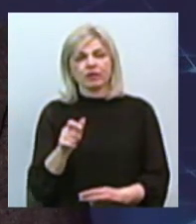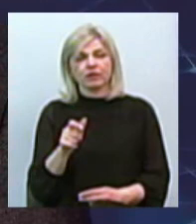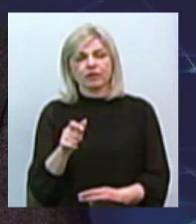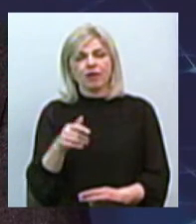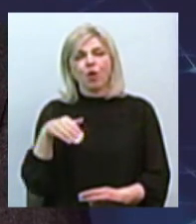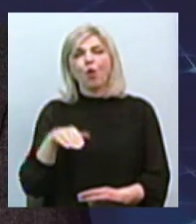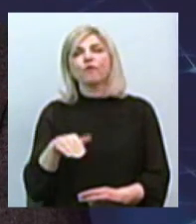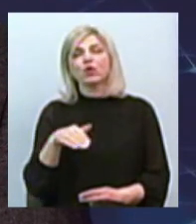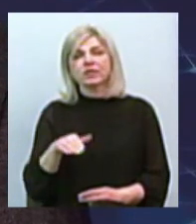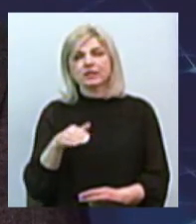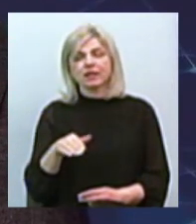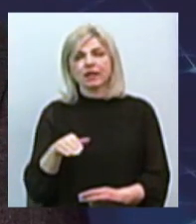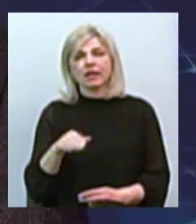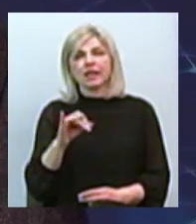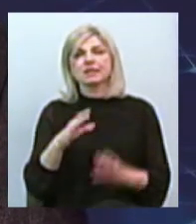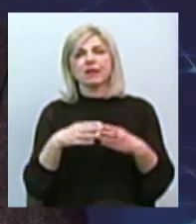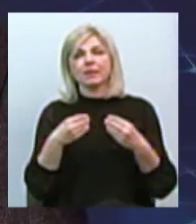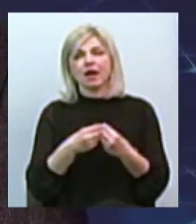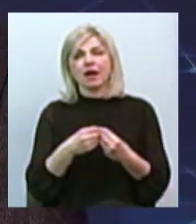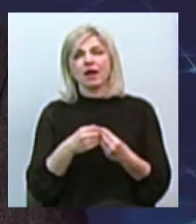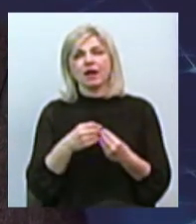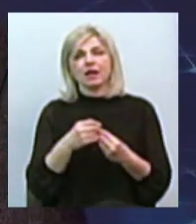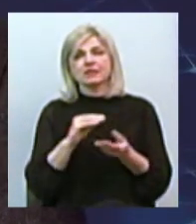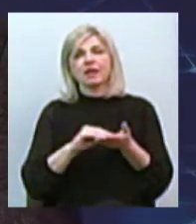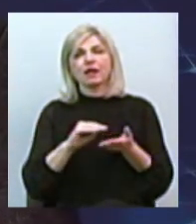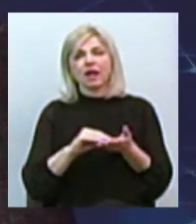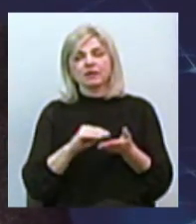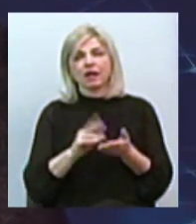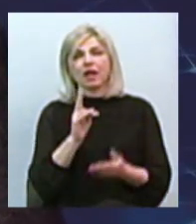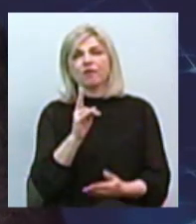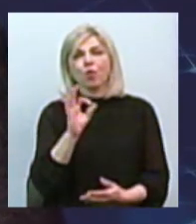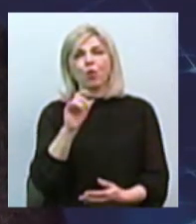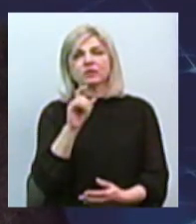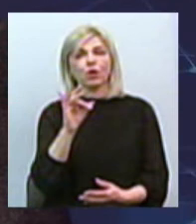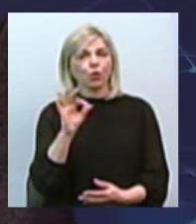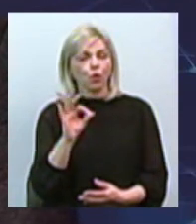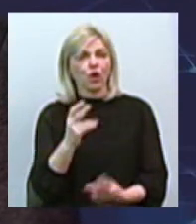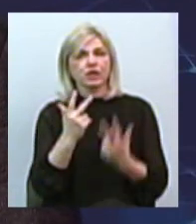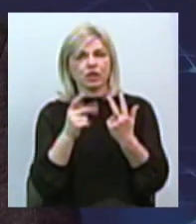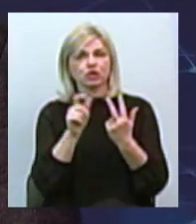Вознесенській і сім'я Цибулько в секретарці Кривозірського району.